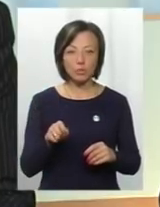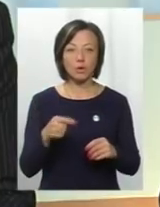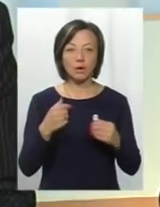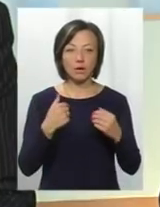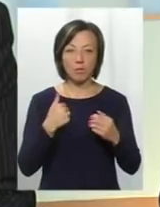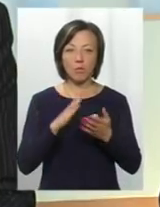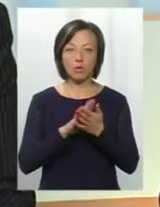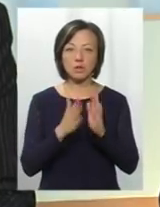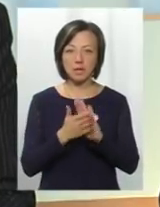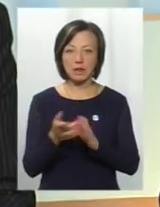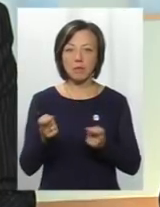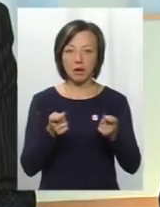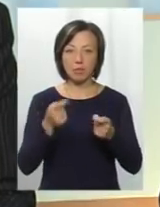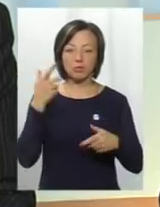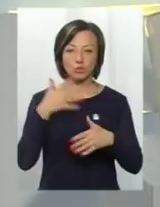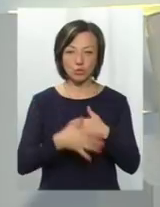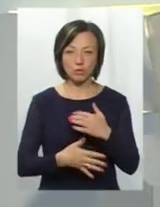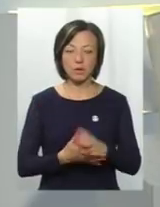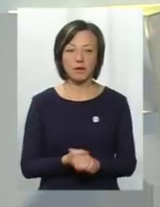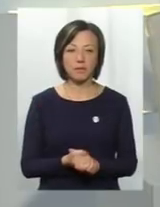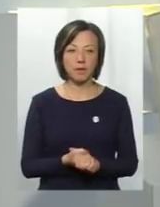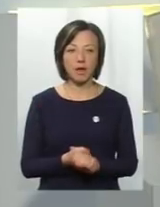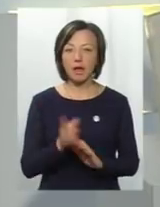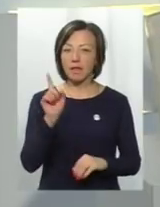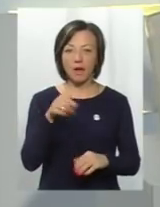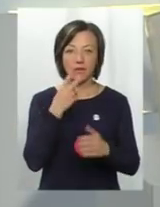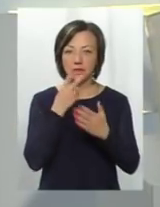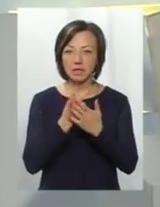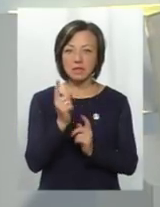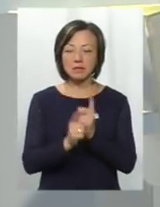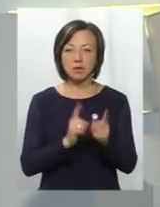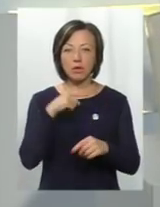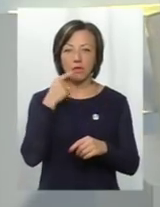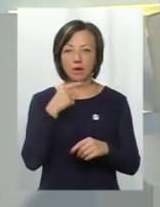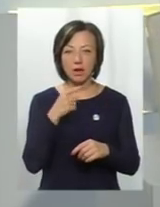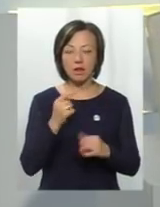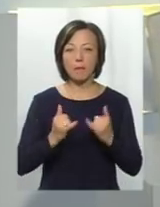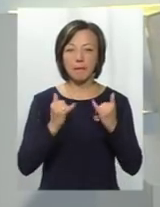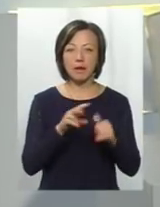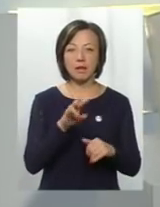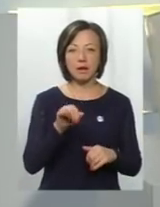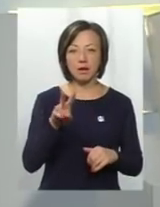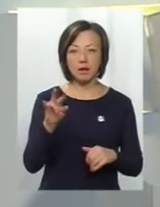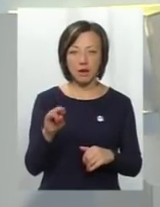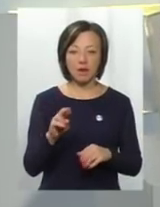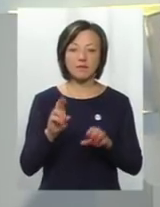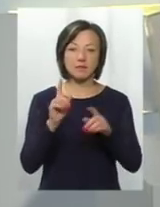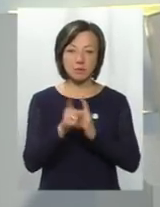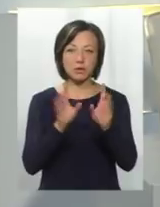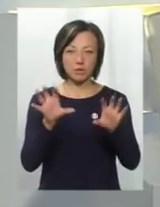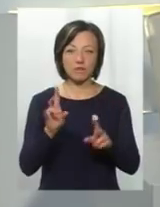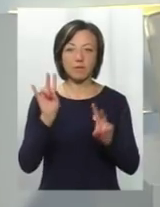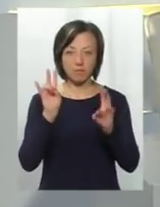позиція департаменту зрозуміла. Навіть незважаючи на ті зміни, про які говорила пані Лілія, зміни в законодавстві, ви залишаєтесь на цій